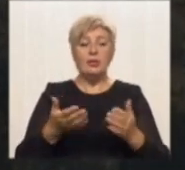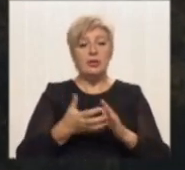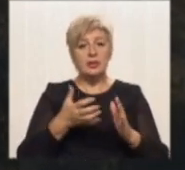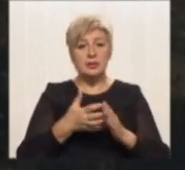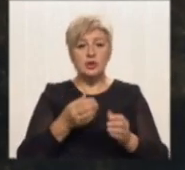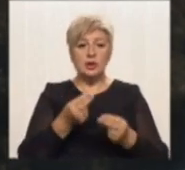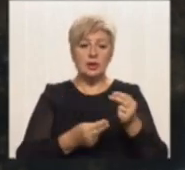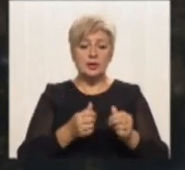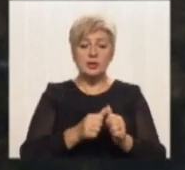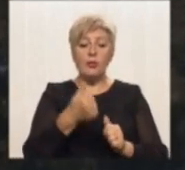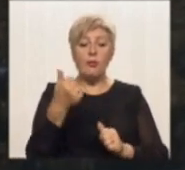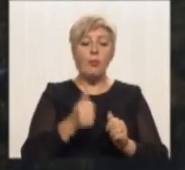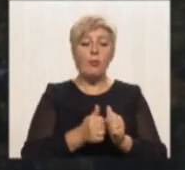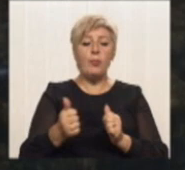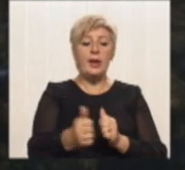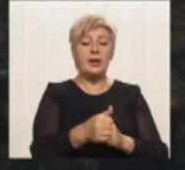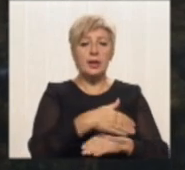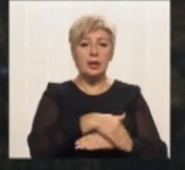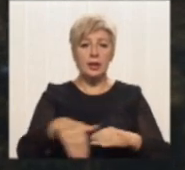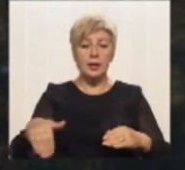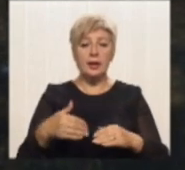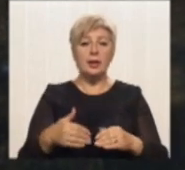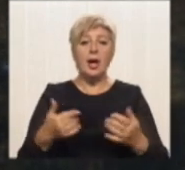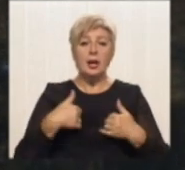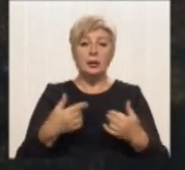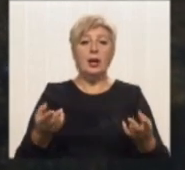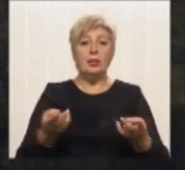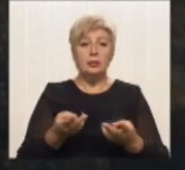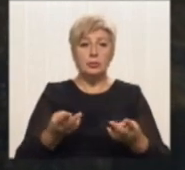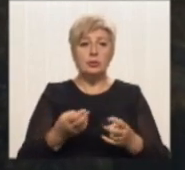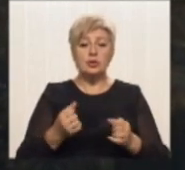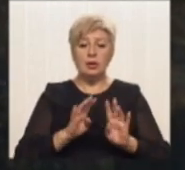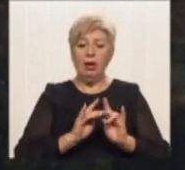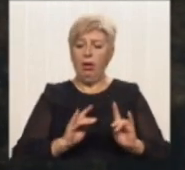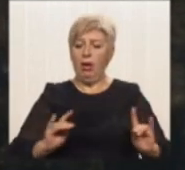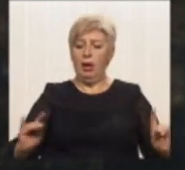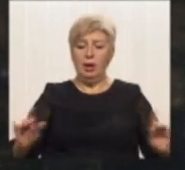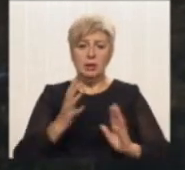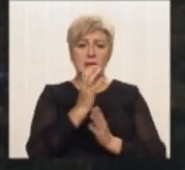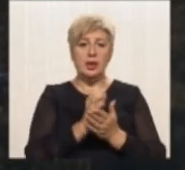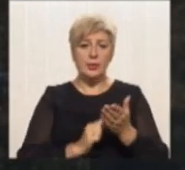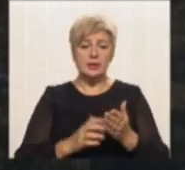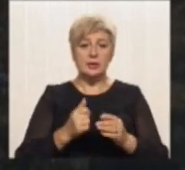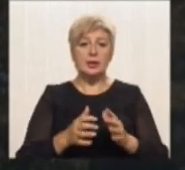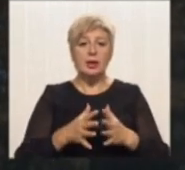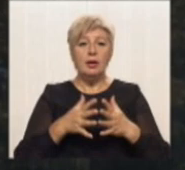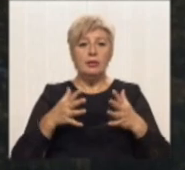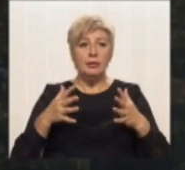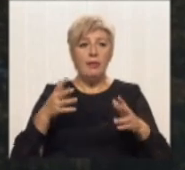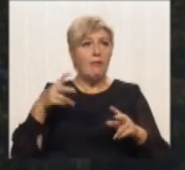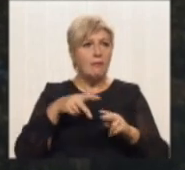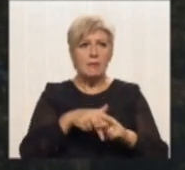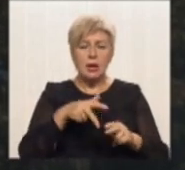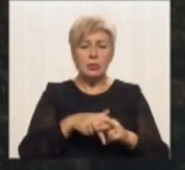вистачає великих гравців. При такій грі, яку ми будемо, нам просто необхідна довга лава запасних. Адже багато навантажень лягає на плечі великих гравців.